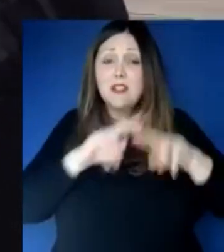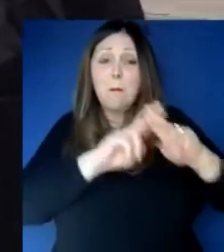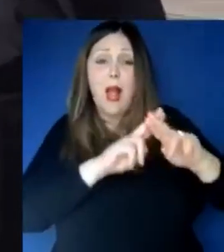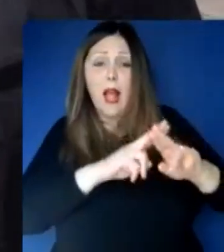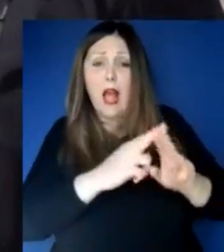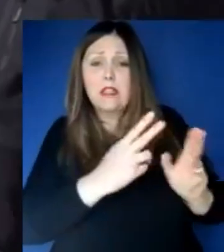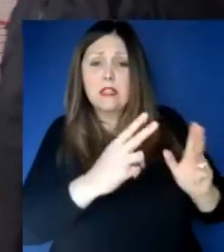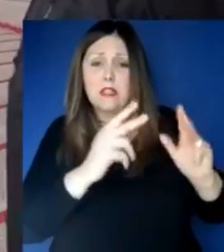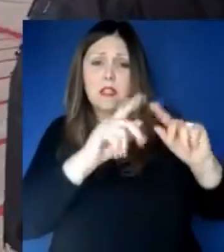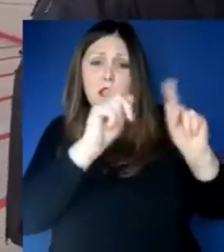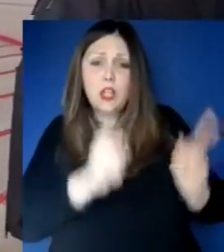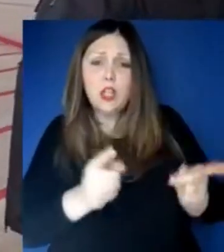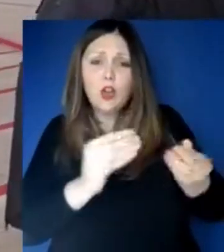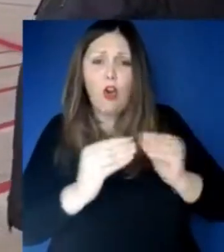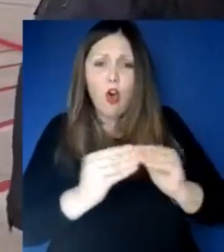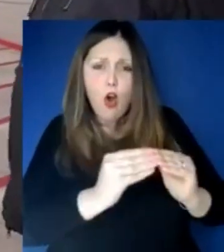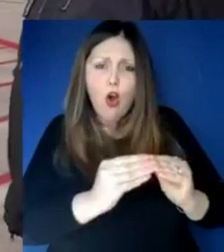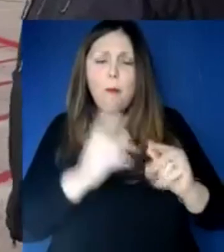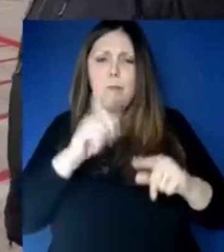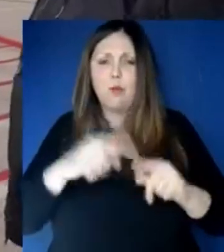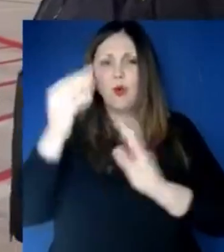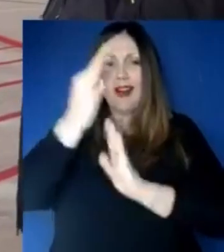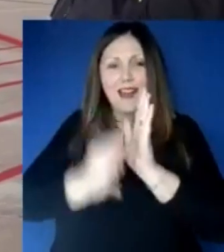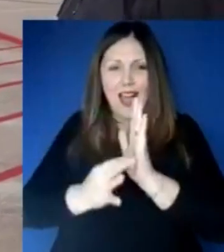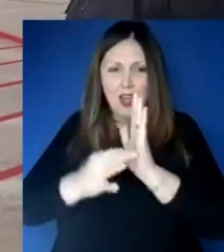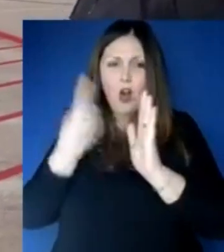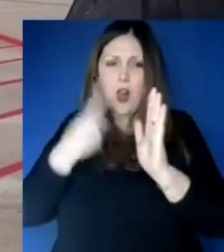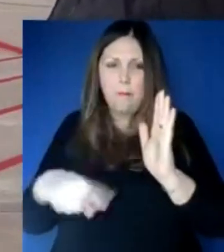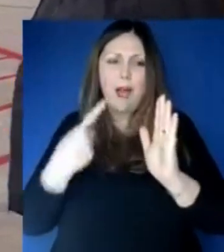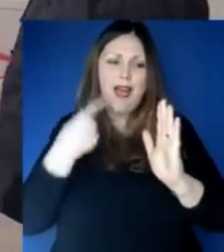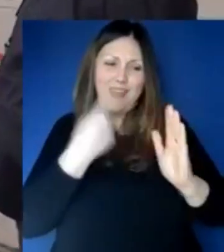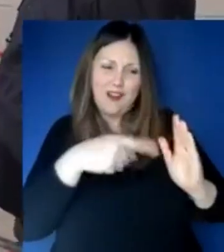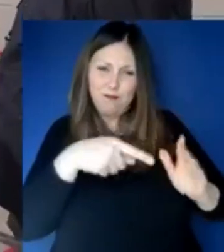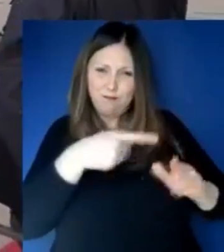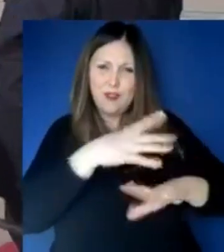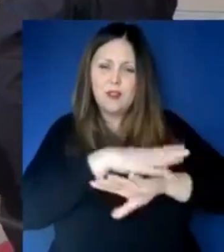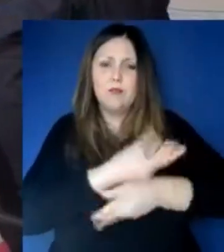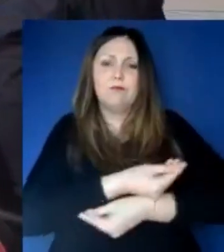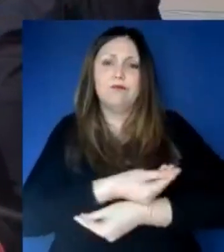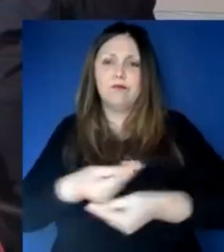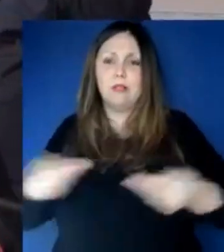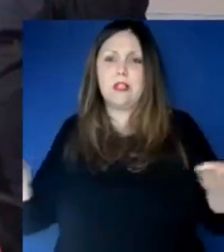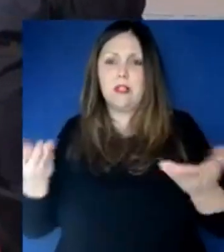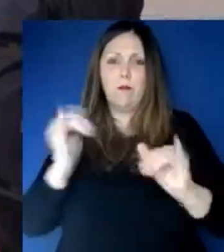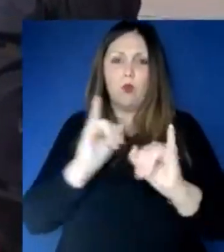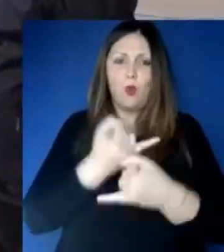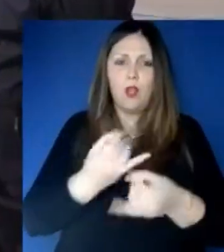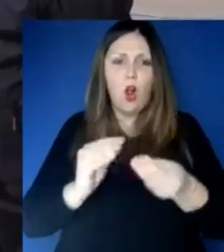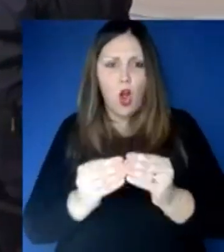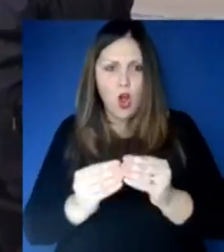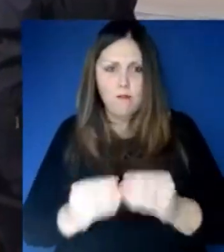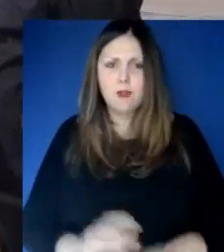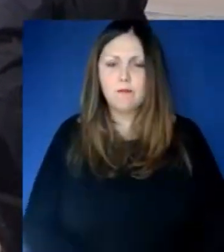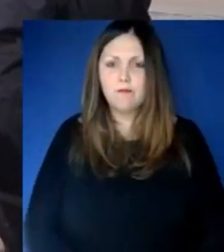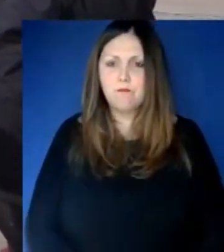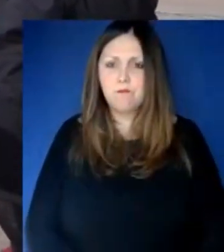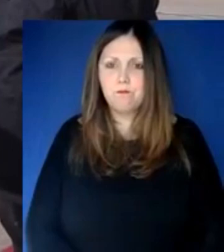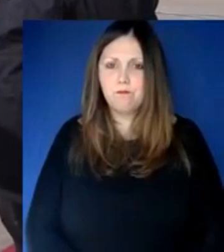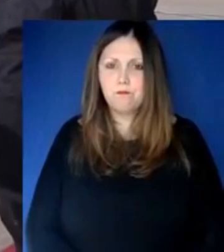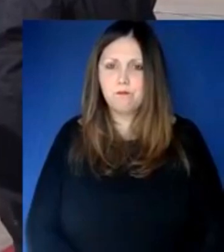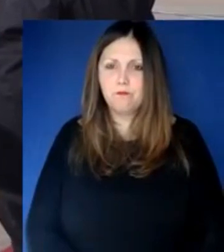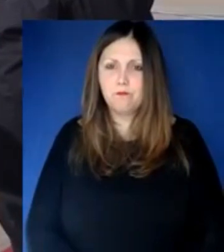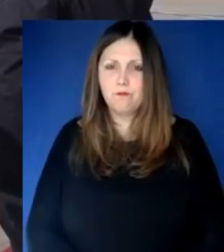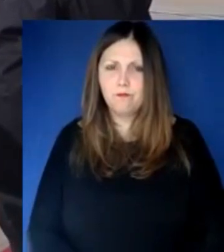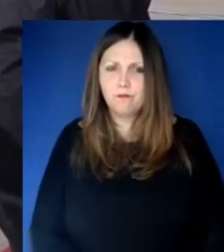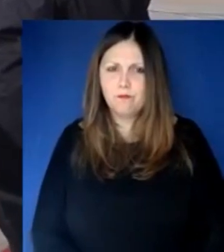materiale. Senza la mia domanda, e lei la pensa soprattutto, che cosa si prova a vedere un